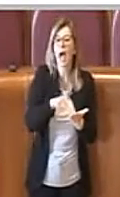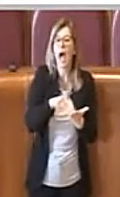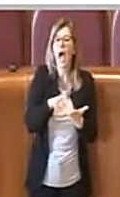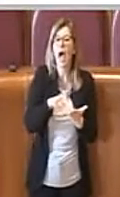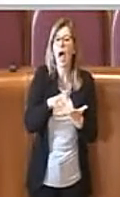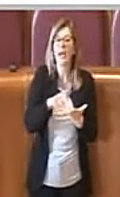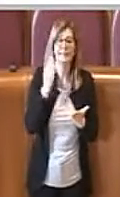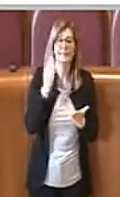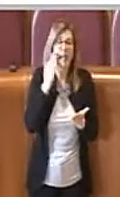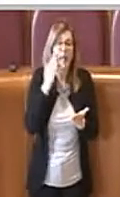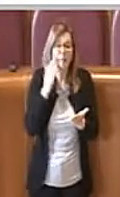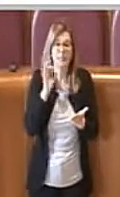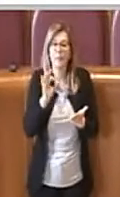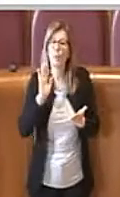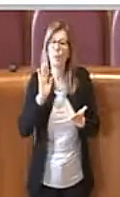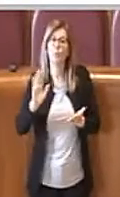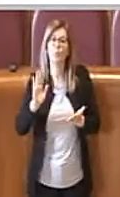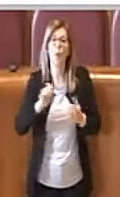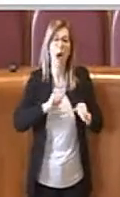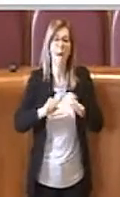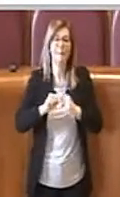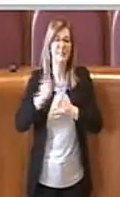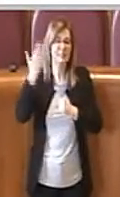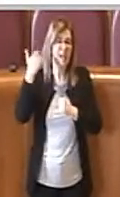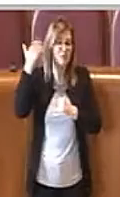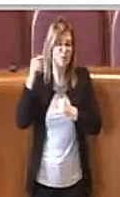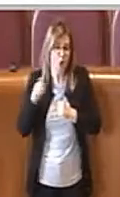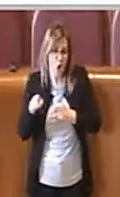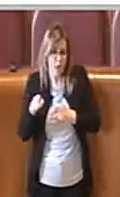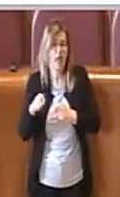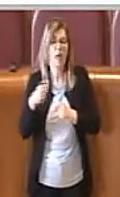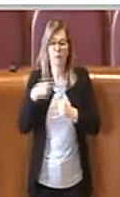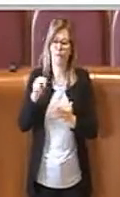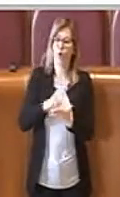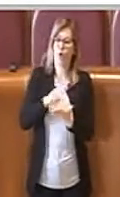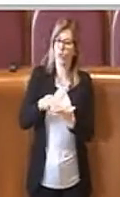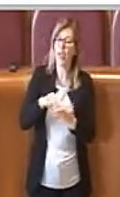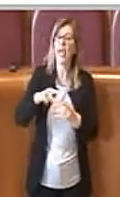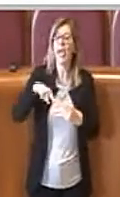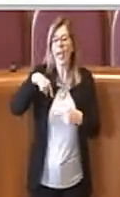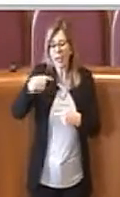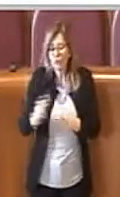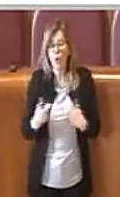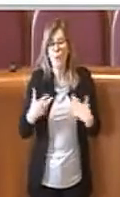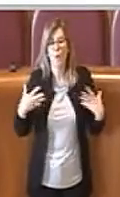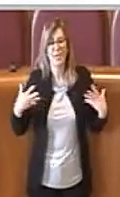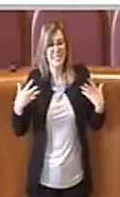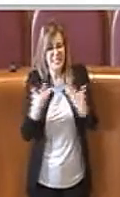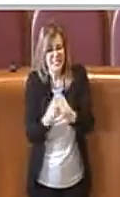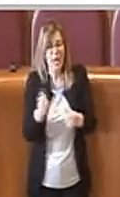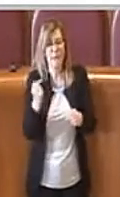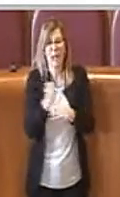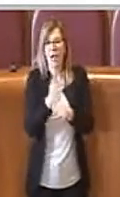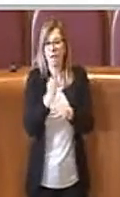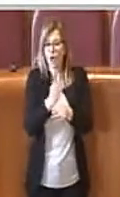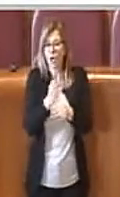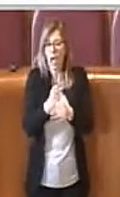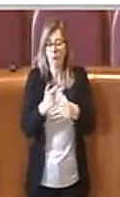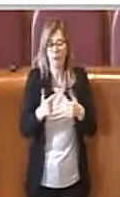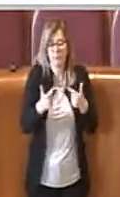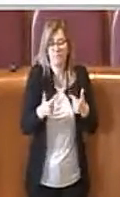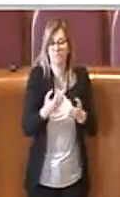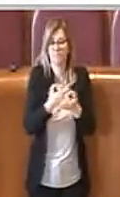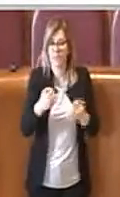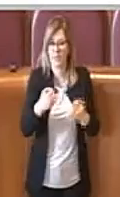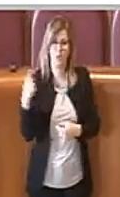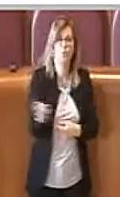amministrazione e insieme lavorare per il bene di tutti, in quelli